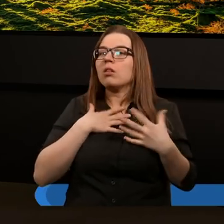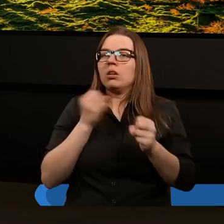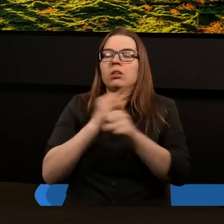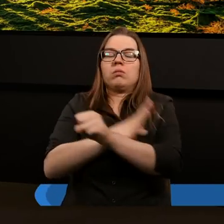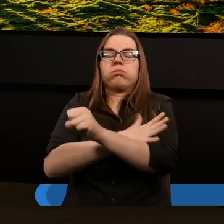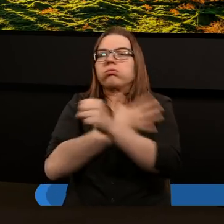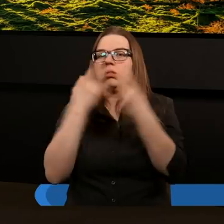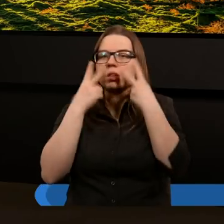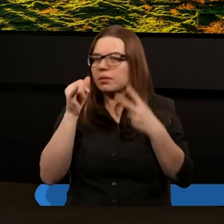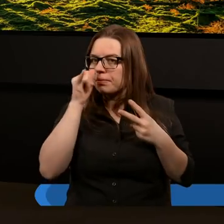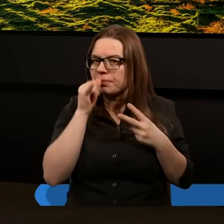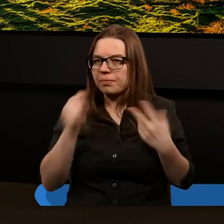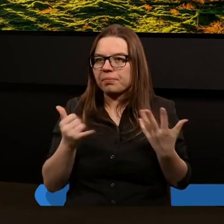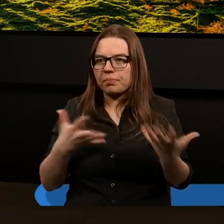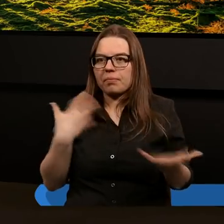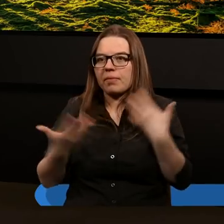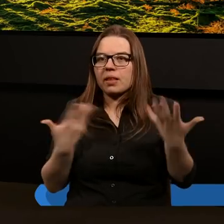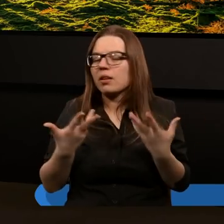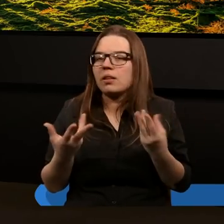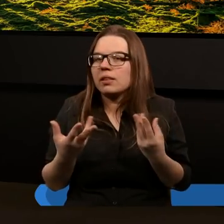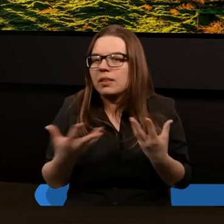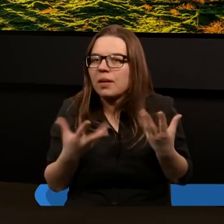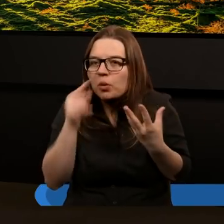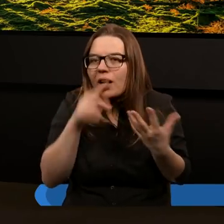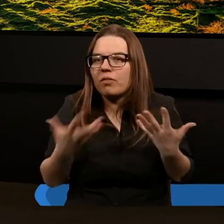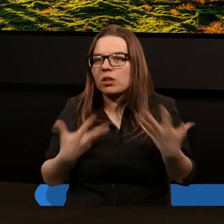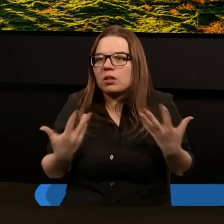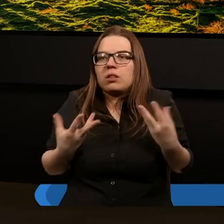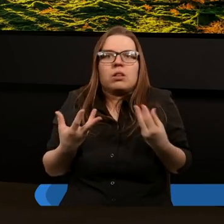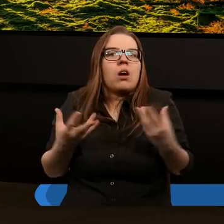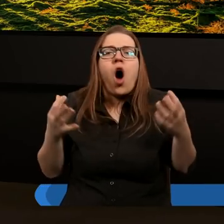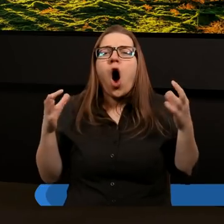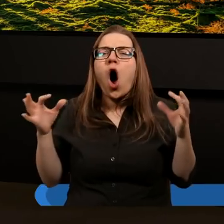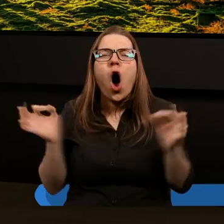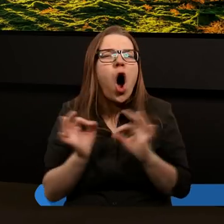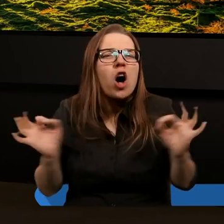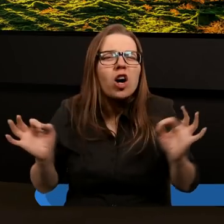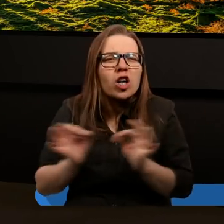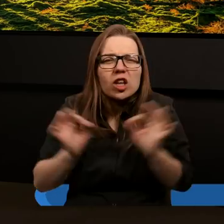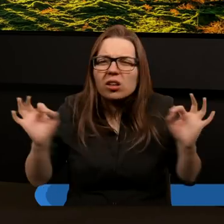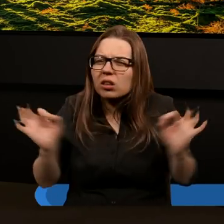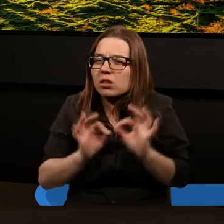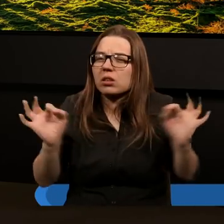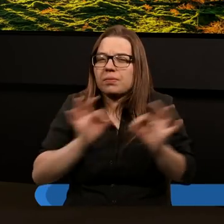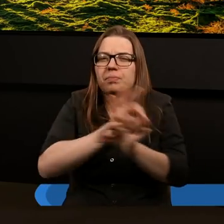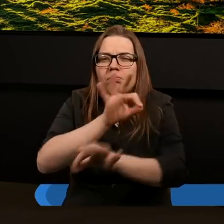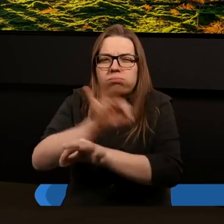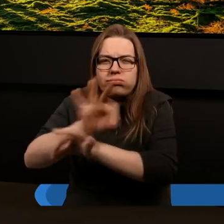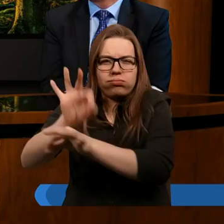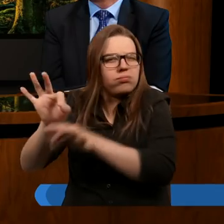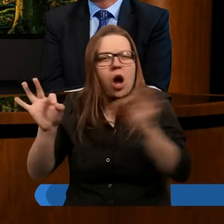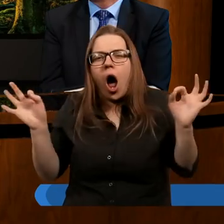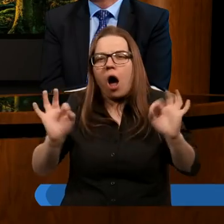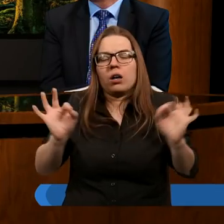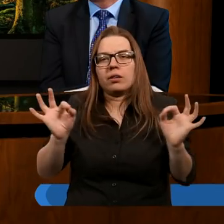tych, którzy też się mieli za chrześcijan. Jak strasznie byli prześladowani, jak potwornie,